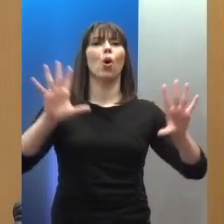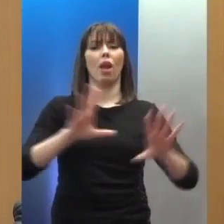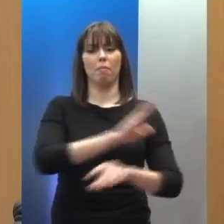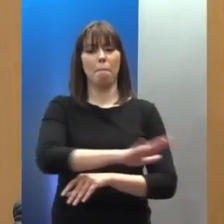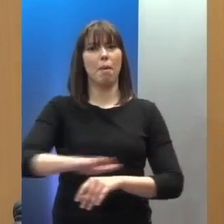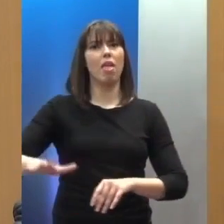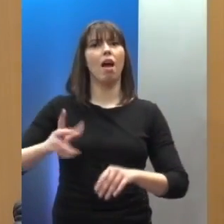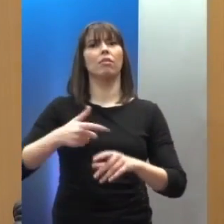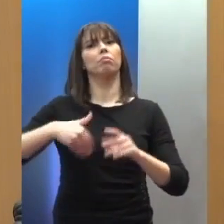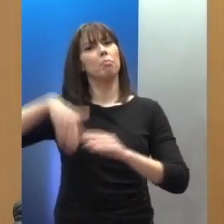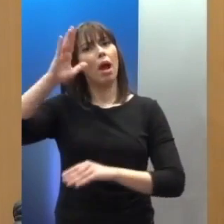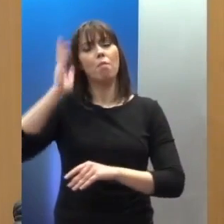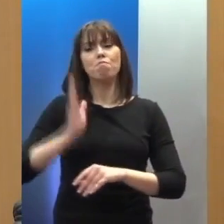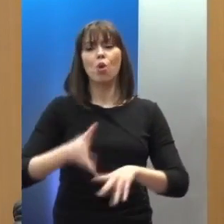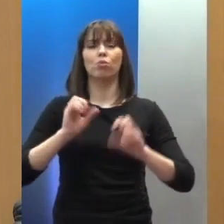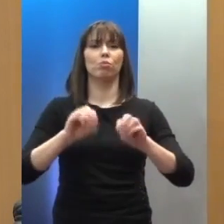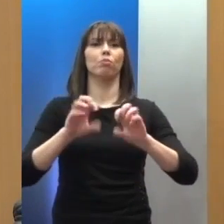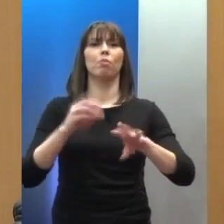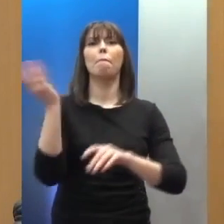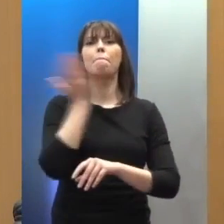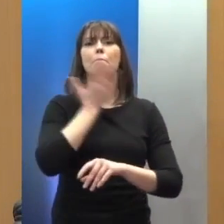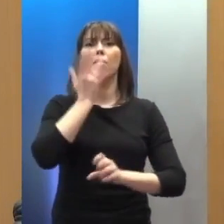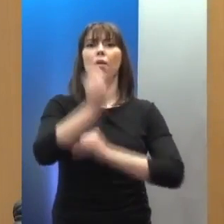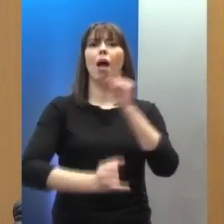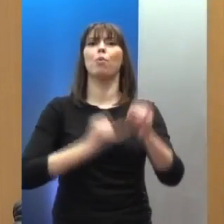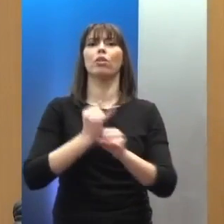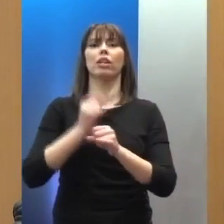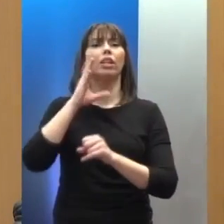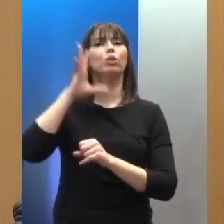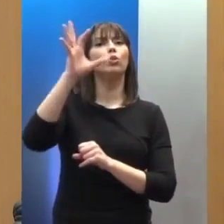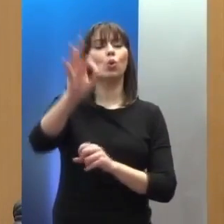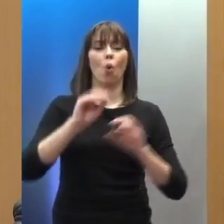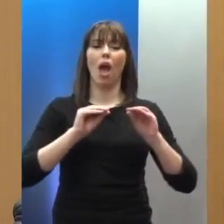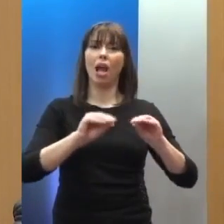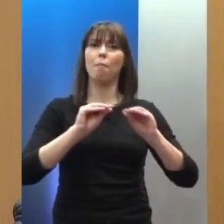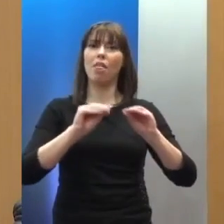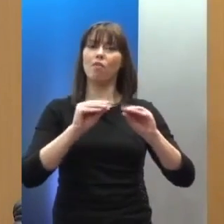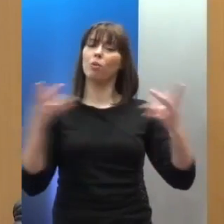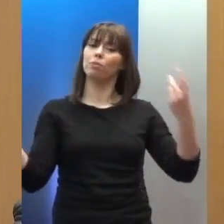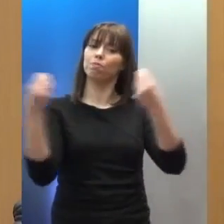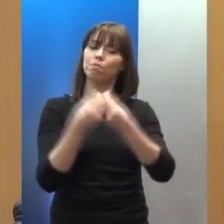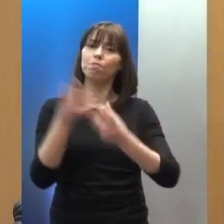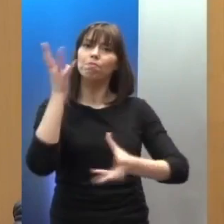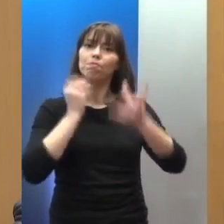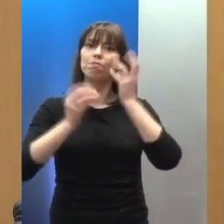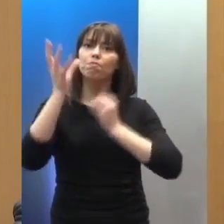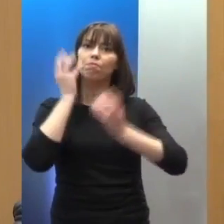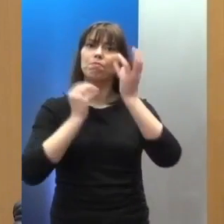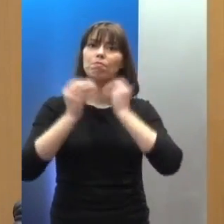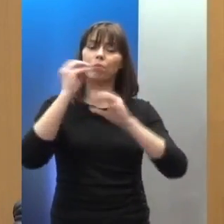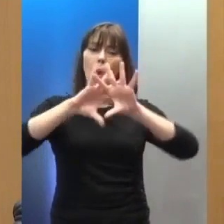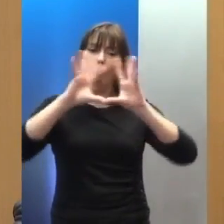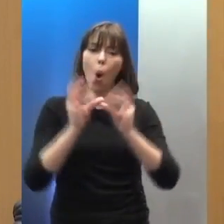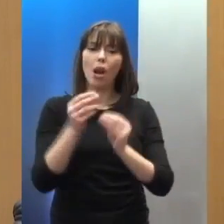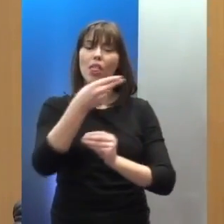ανήλικες τα οποία έχουν ως σκοπό να εξοικιώσουν τους εκπαιδευόμενους με τα σύγχρονα δεδομένα που